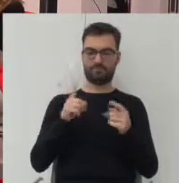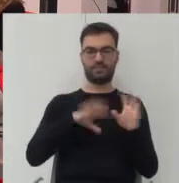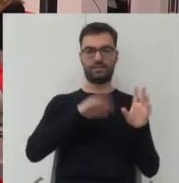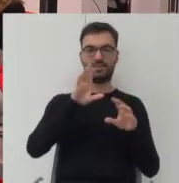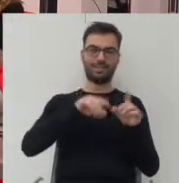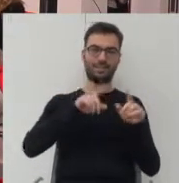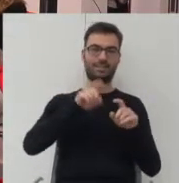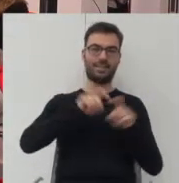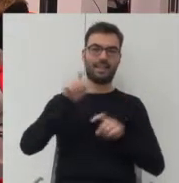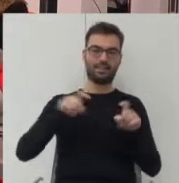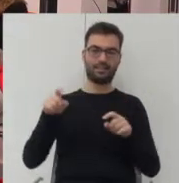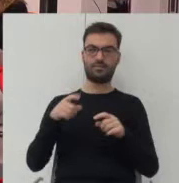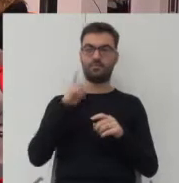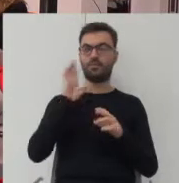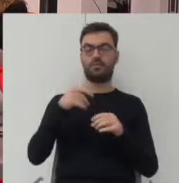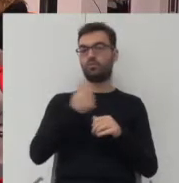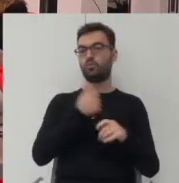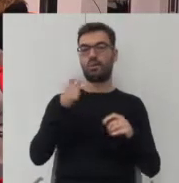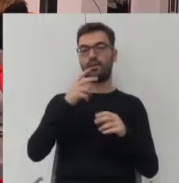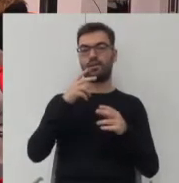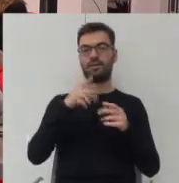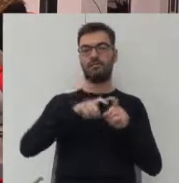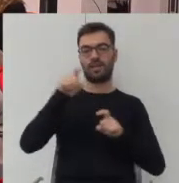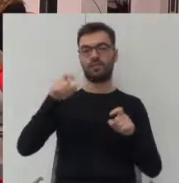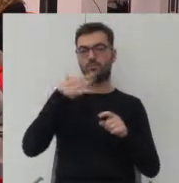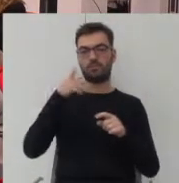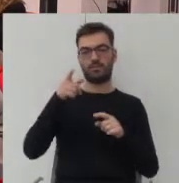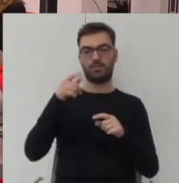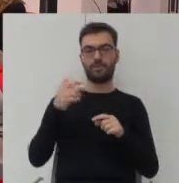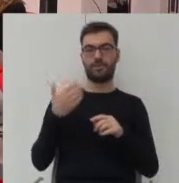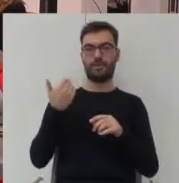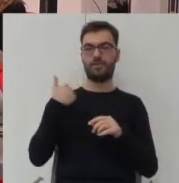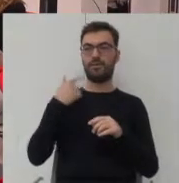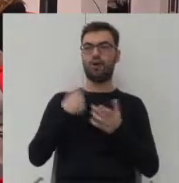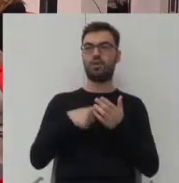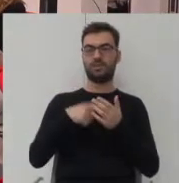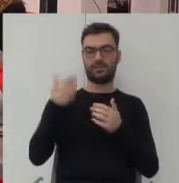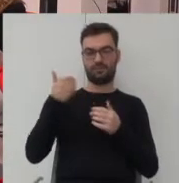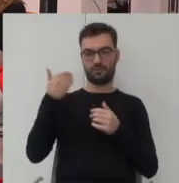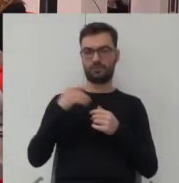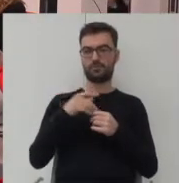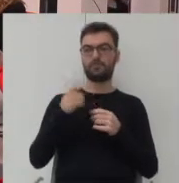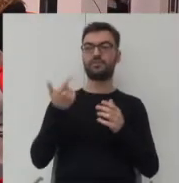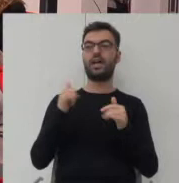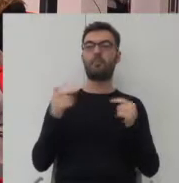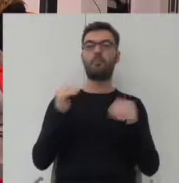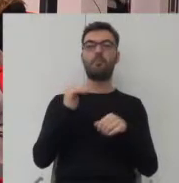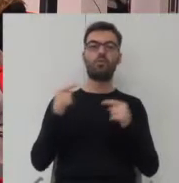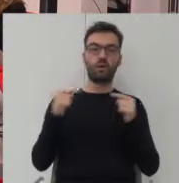już nie mówiąc o tak świetnych wskaźnikach, które była prezentacja w ostatnim referacie, z potrzebami